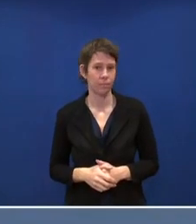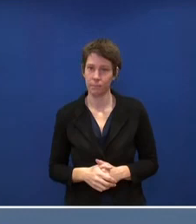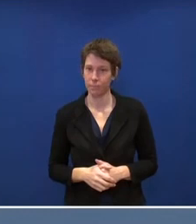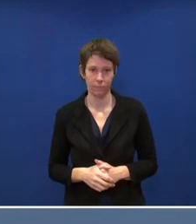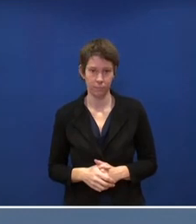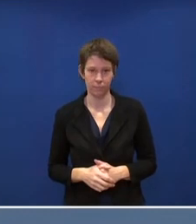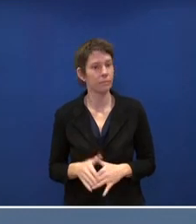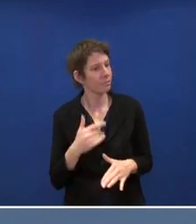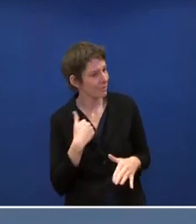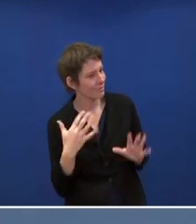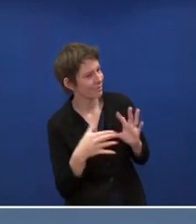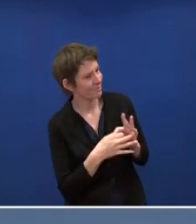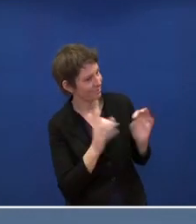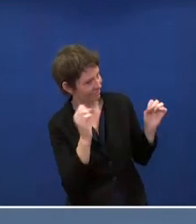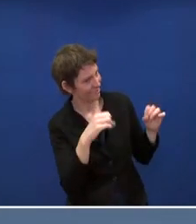Dem schließe ich mich an.